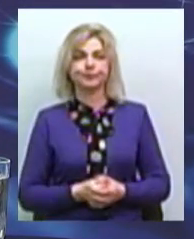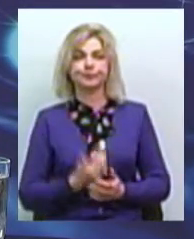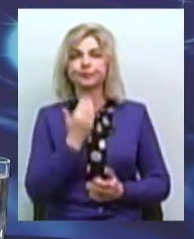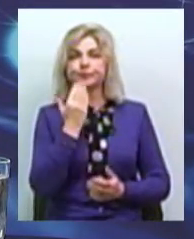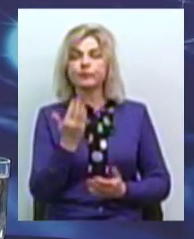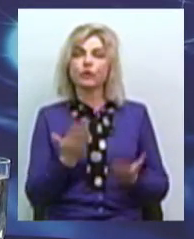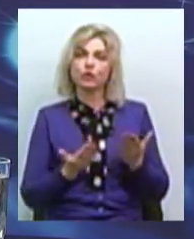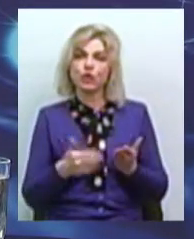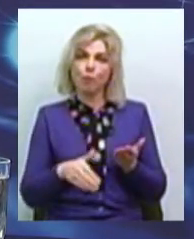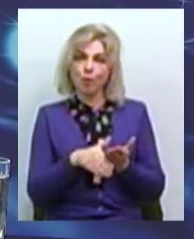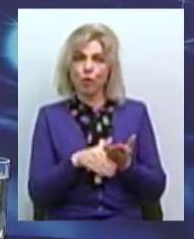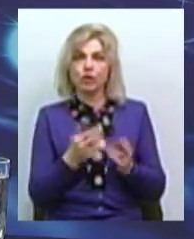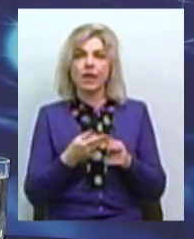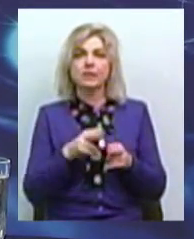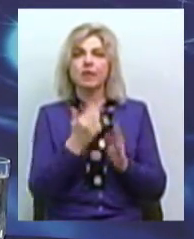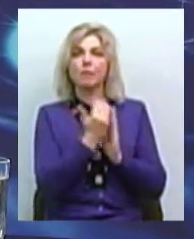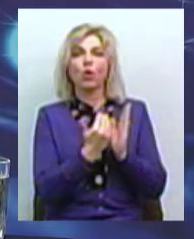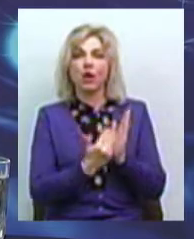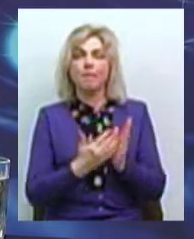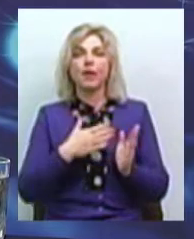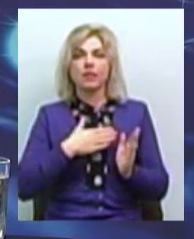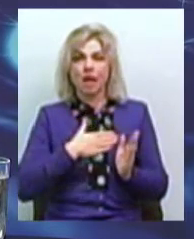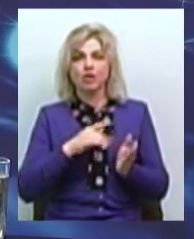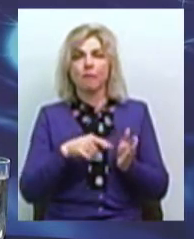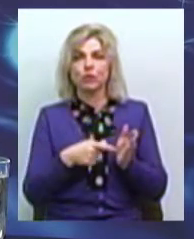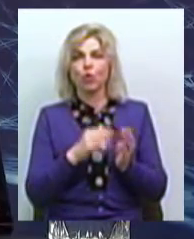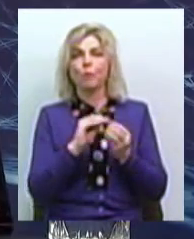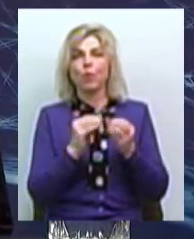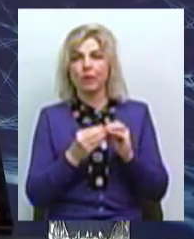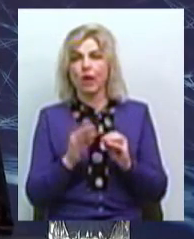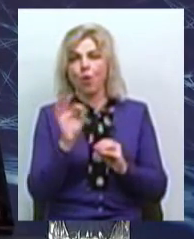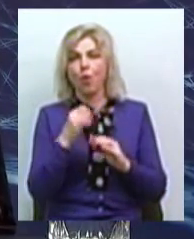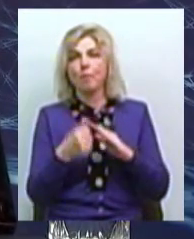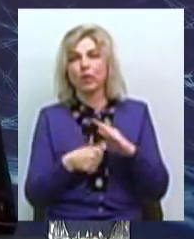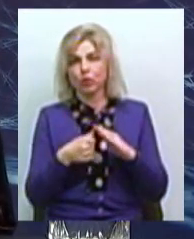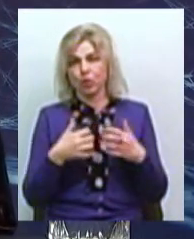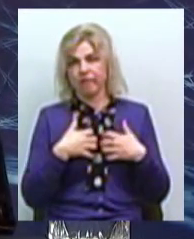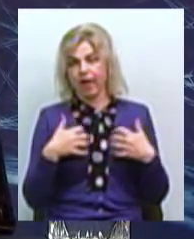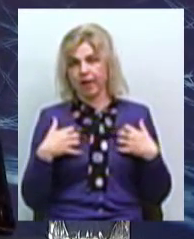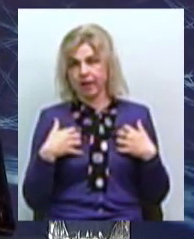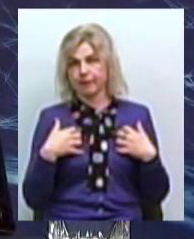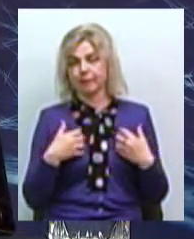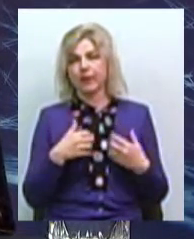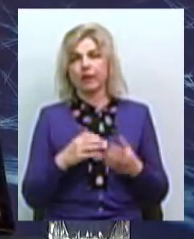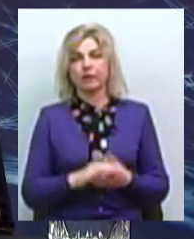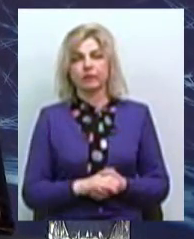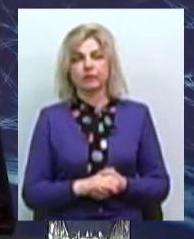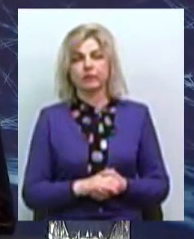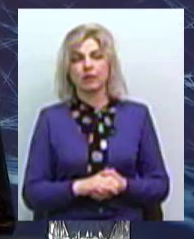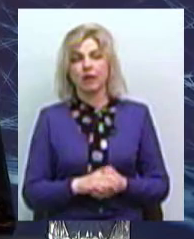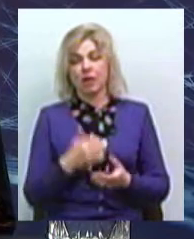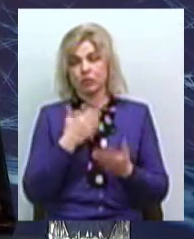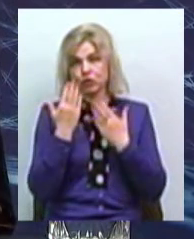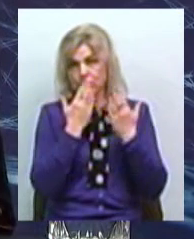програма нашій проблемі, саме міської проблемі, щодо безпритульних тварин? Ознайомившись з програмою